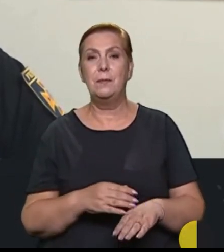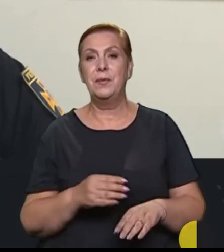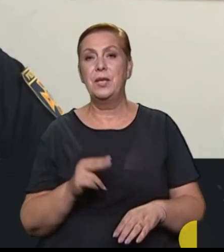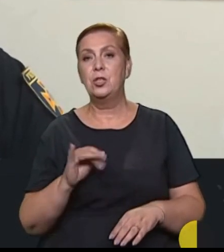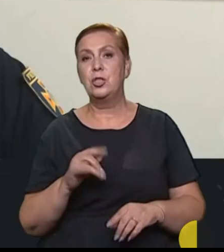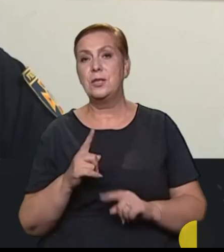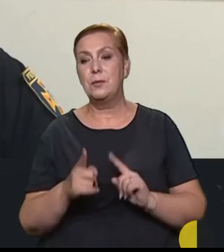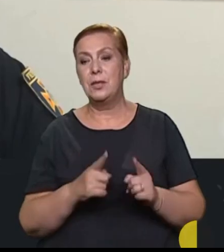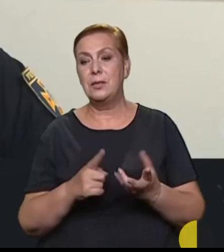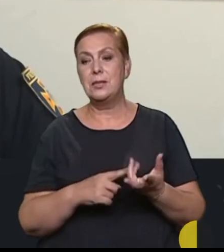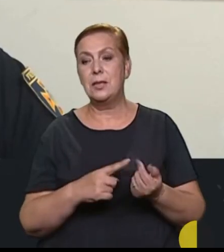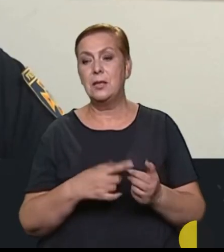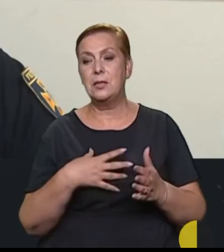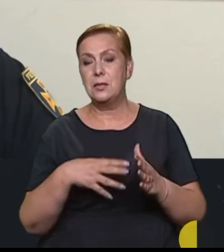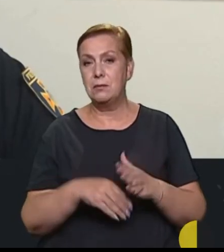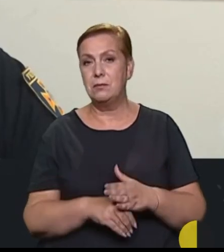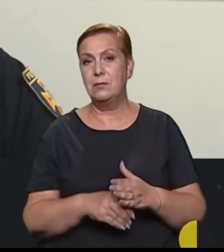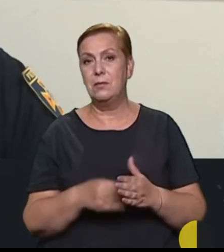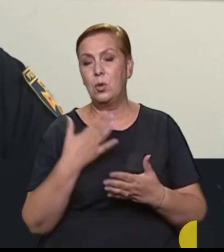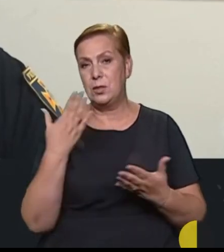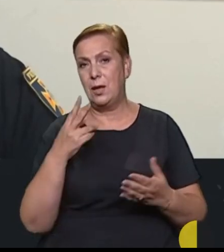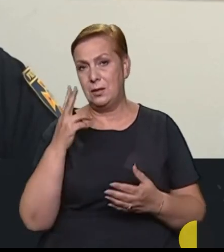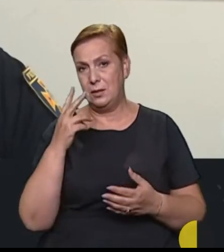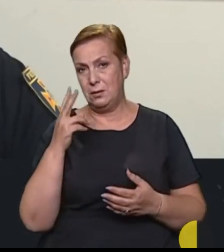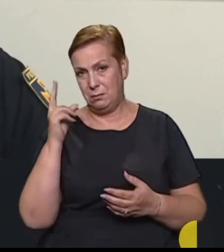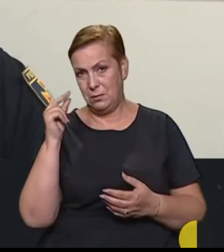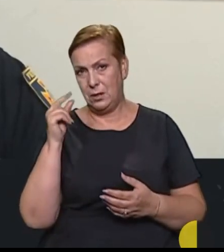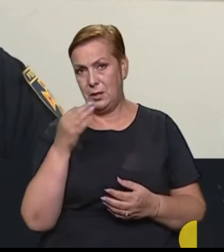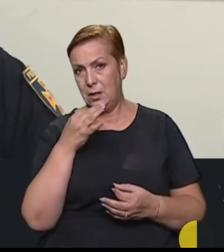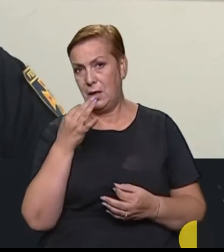кількість загиблих? Останні дані, будь ласка.